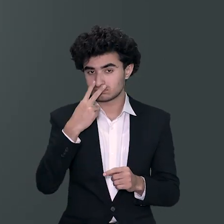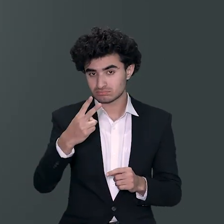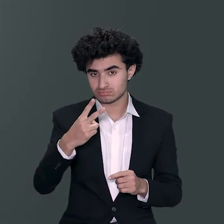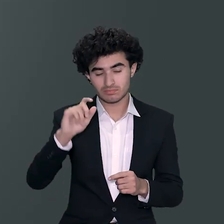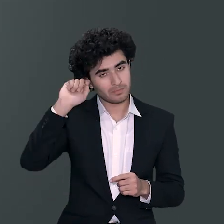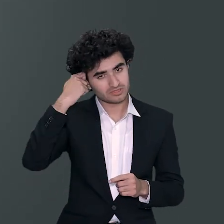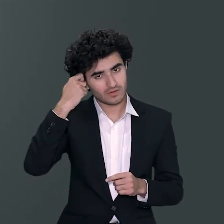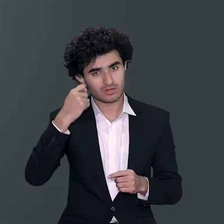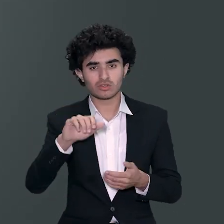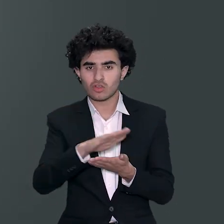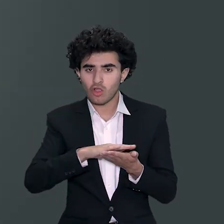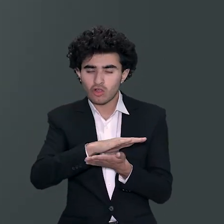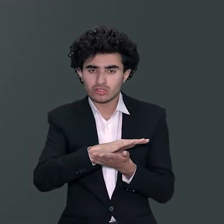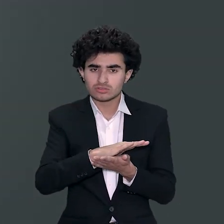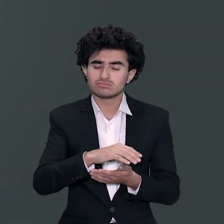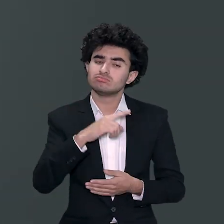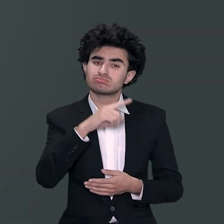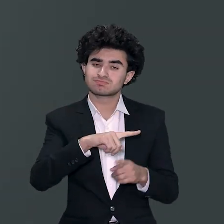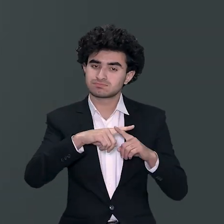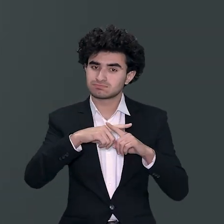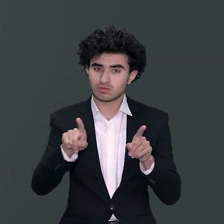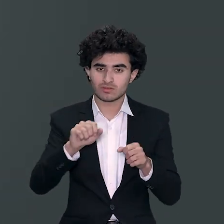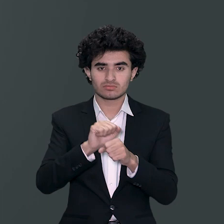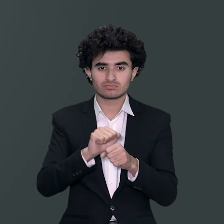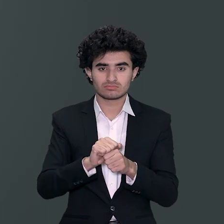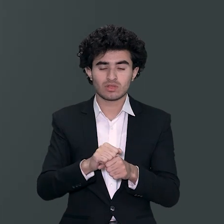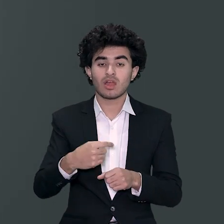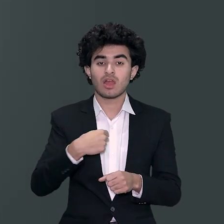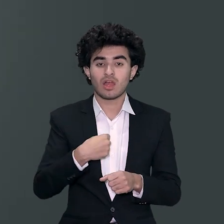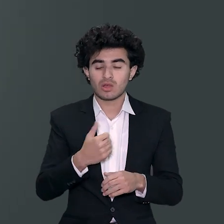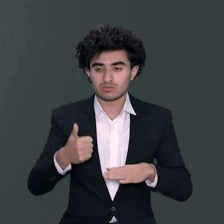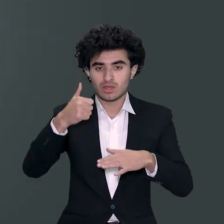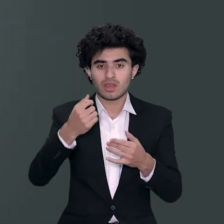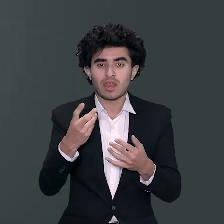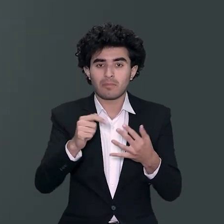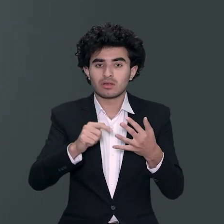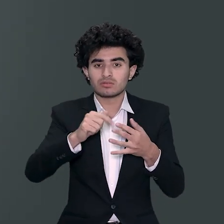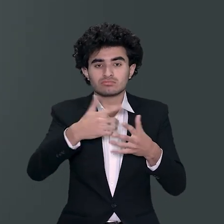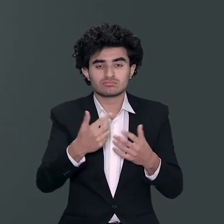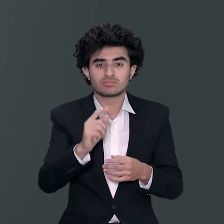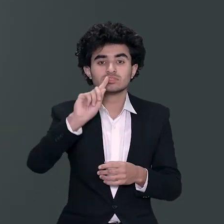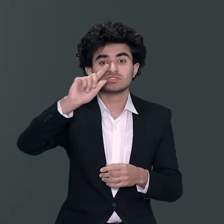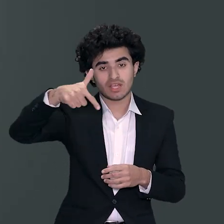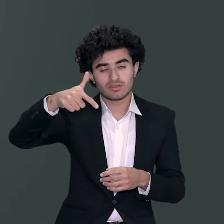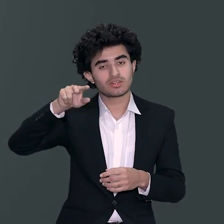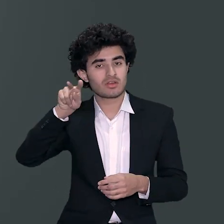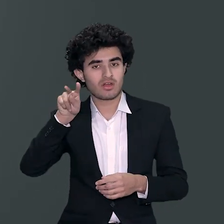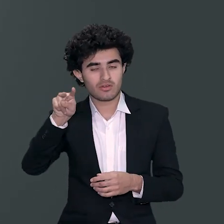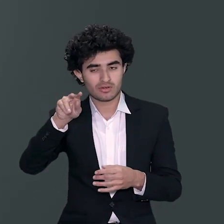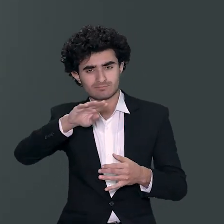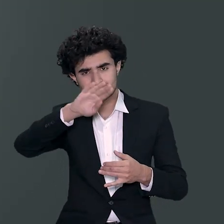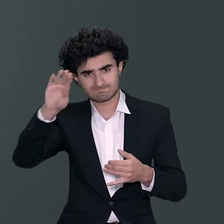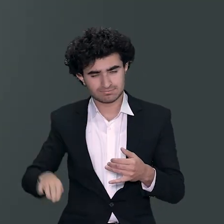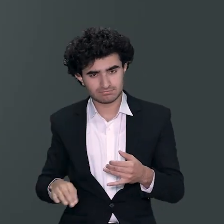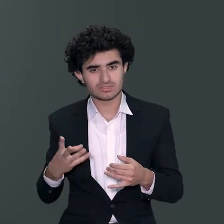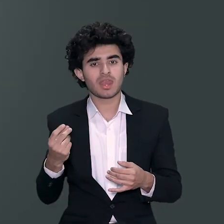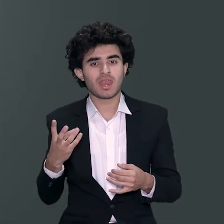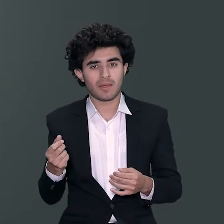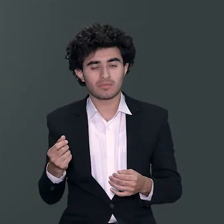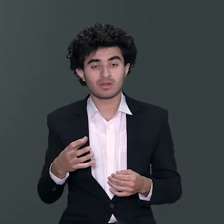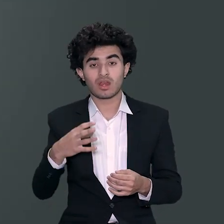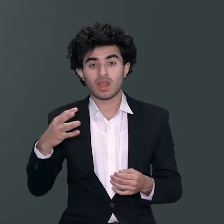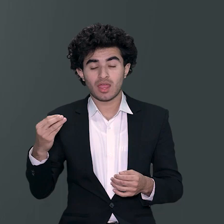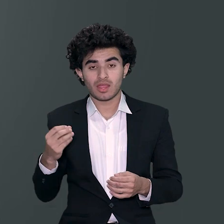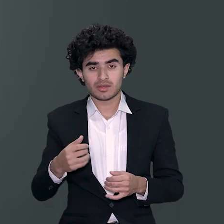سٹرکچر ڈیفرنٹ ہے میں وہاں پہ سترہ سو تیس سیونٹین تھرٹی پوزیشن پہ پہنچا ہوں اور ایک نمبر سے